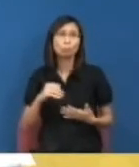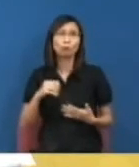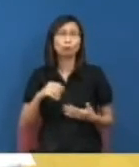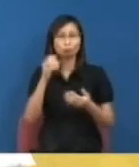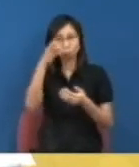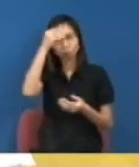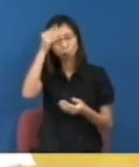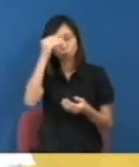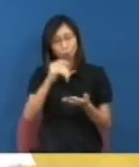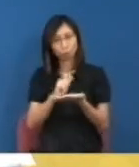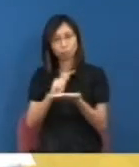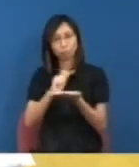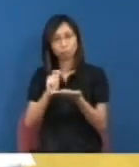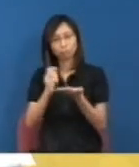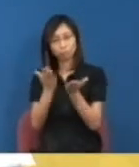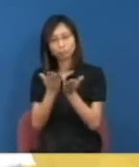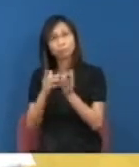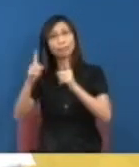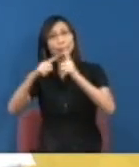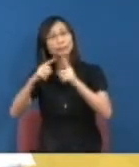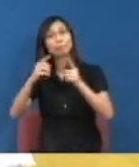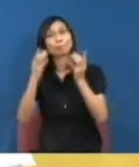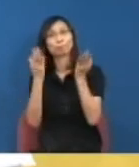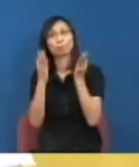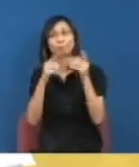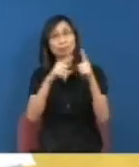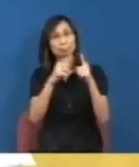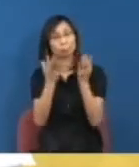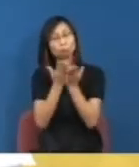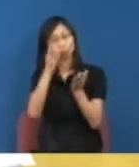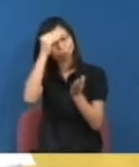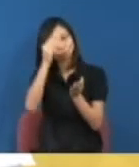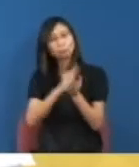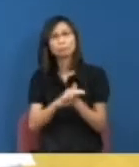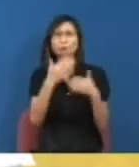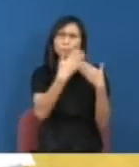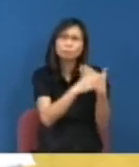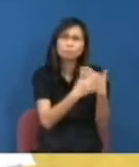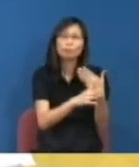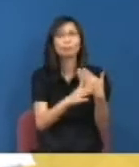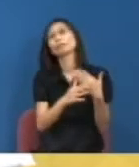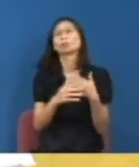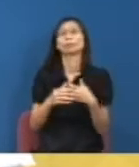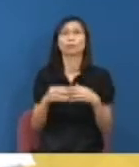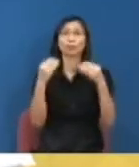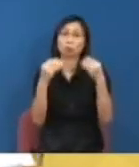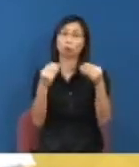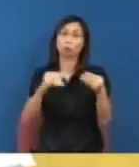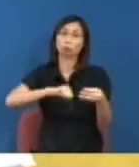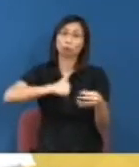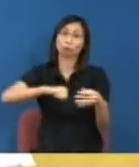即是張敏定教授會是叫做人民學科可能是但其他學校的教授你見到